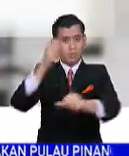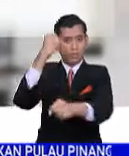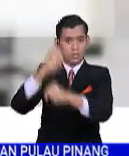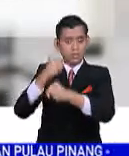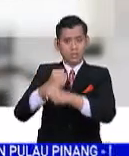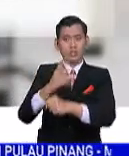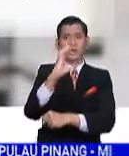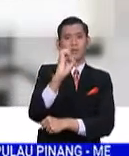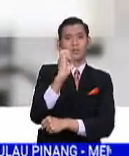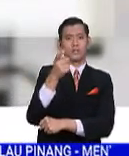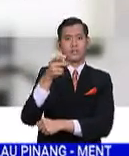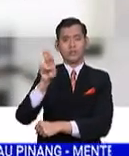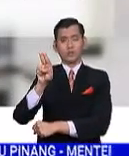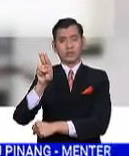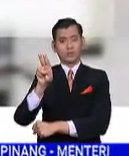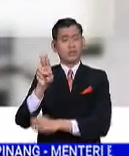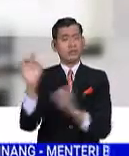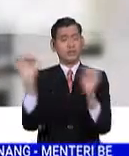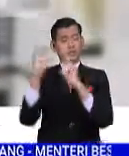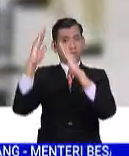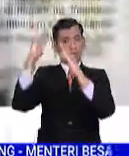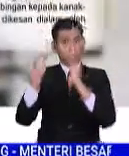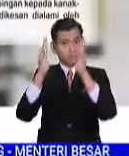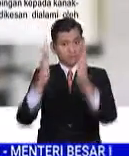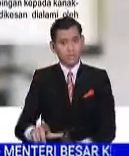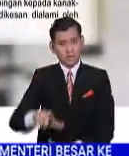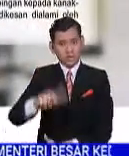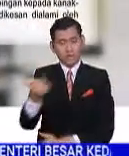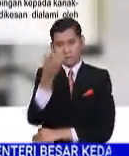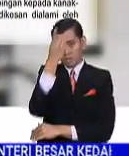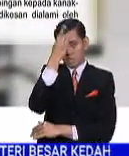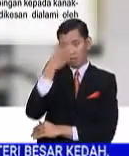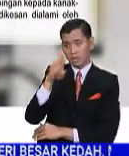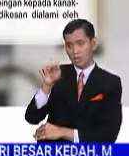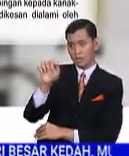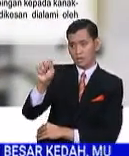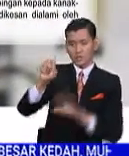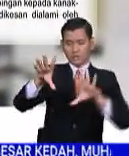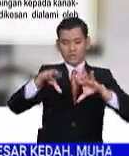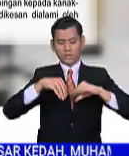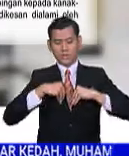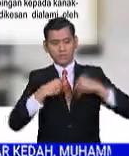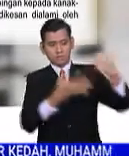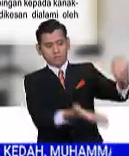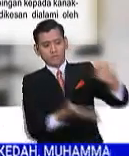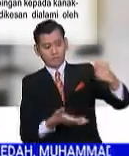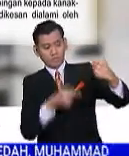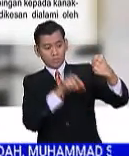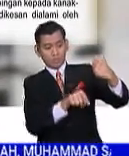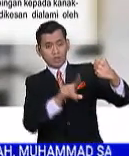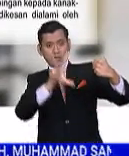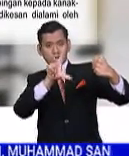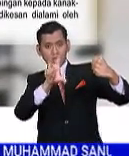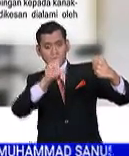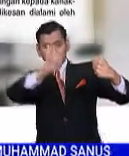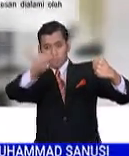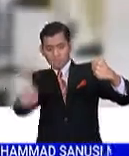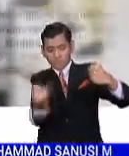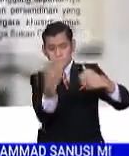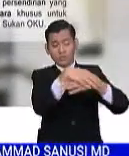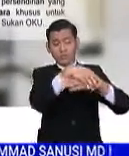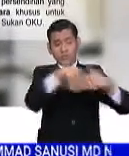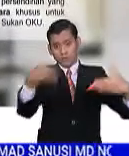berdikari tanpa bergantung kepada orang lain. Datuk Raz Adibar turut menyambut baik peruntukan RM30 juta bagi menaik taraf